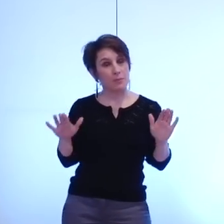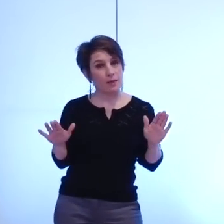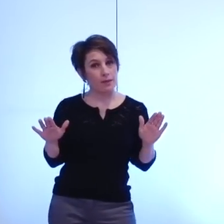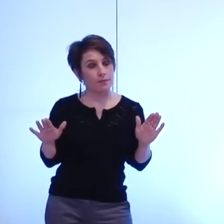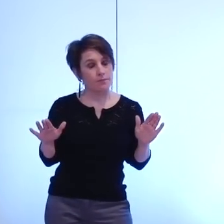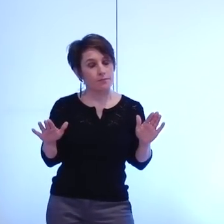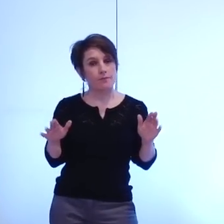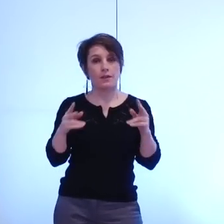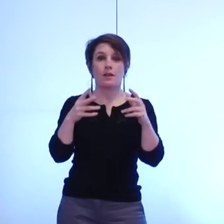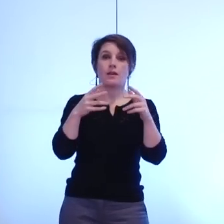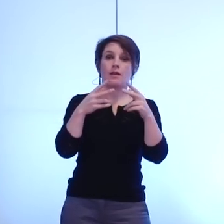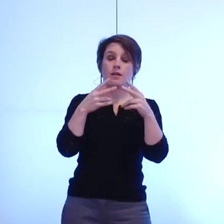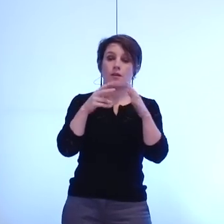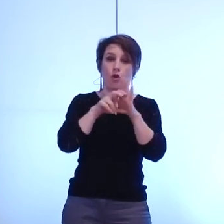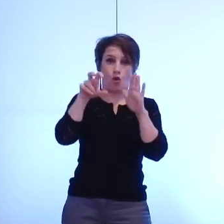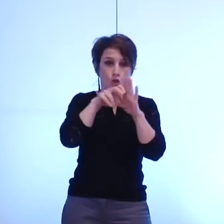aussi